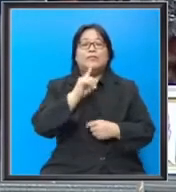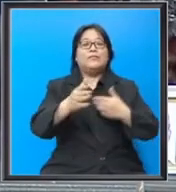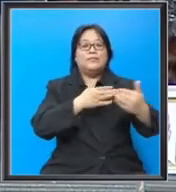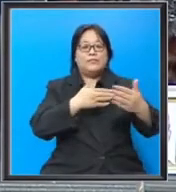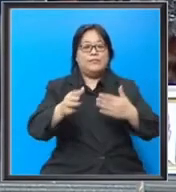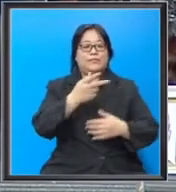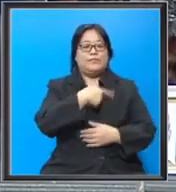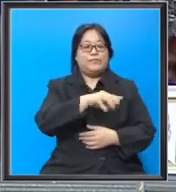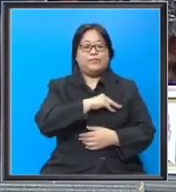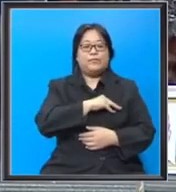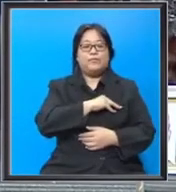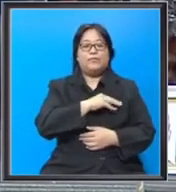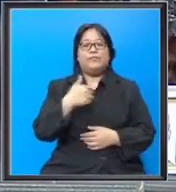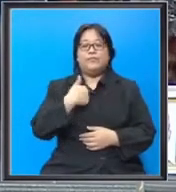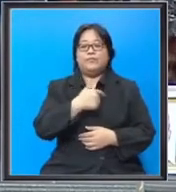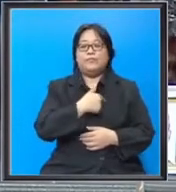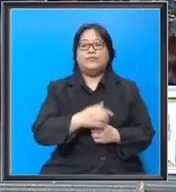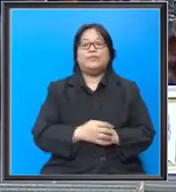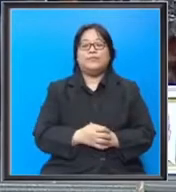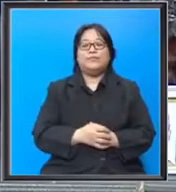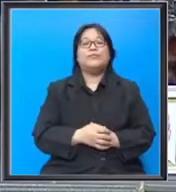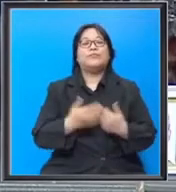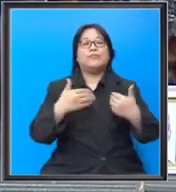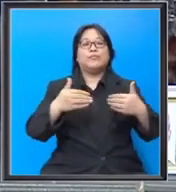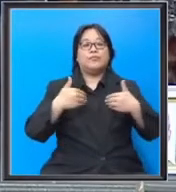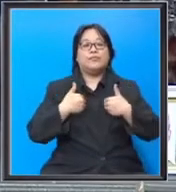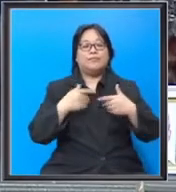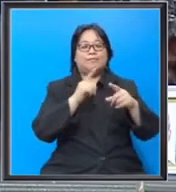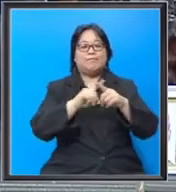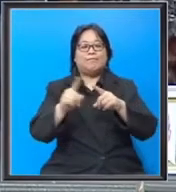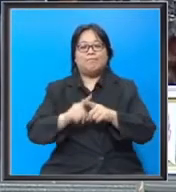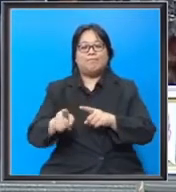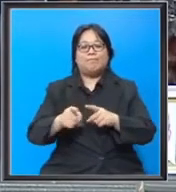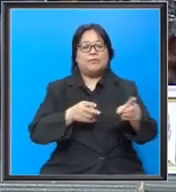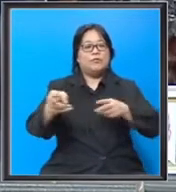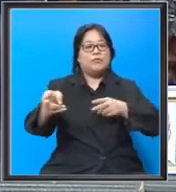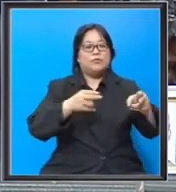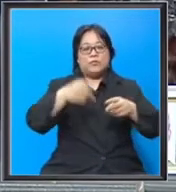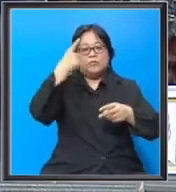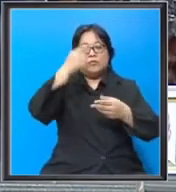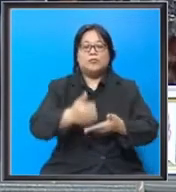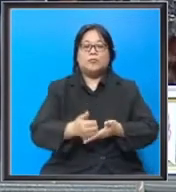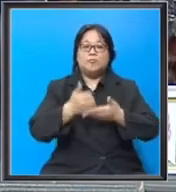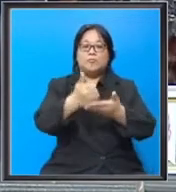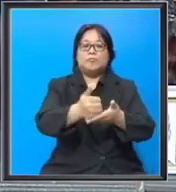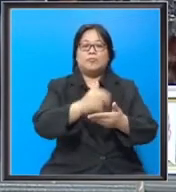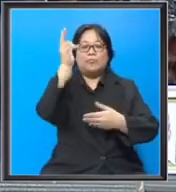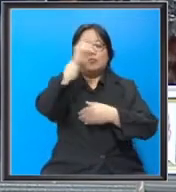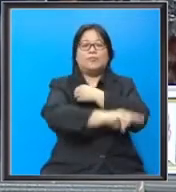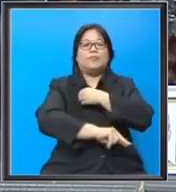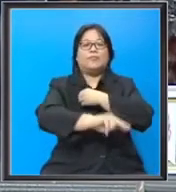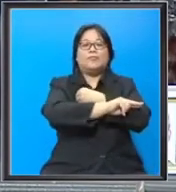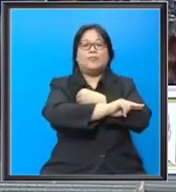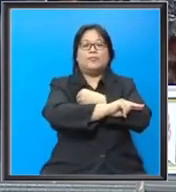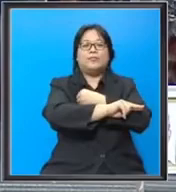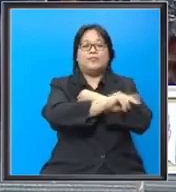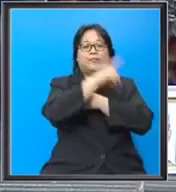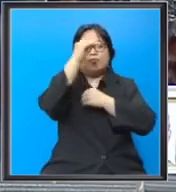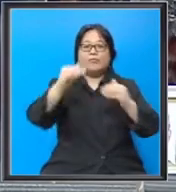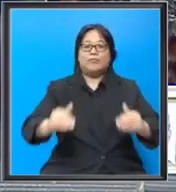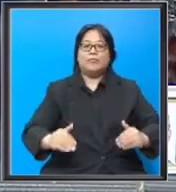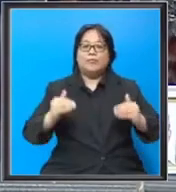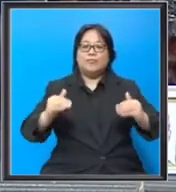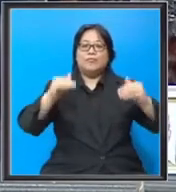Kementerian Alam Sekitar dan Air telah pun mengambil beberapa inisiatif bagi membantu Kerajaan Negeri bagi